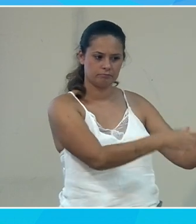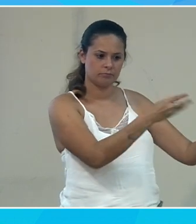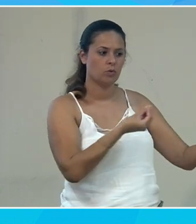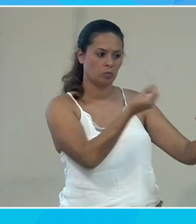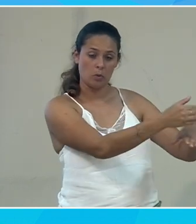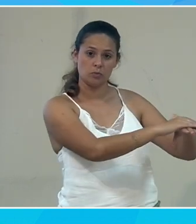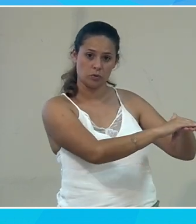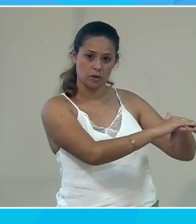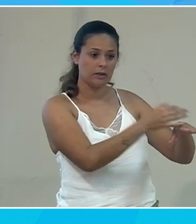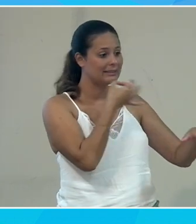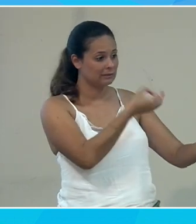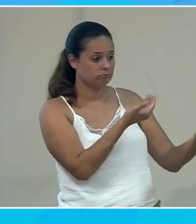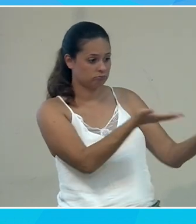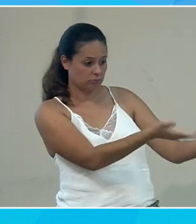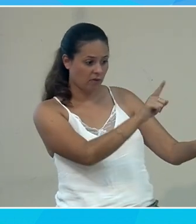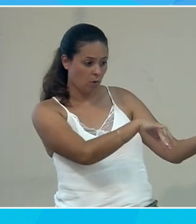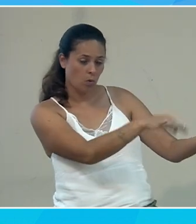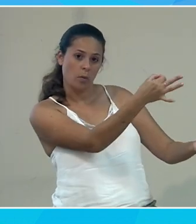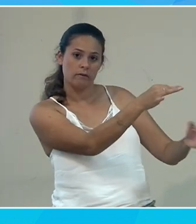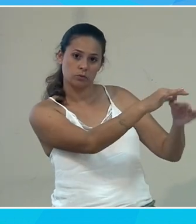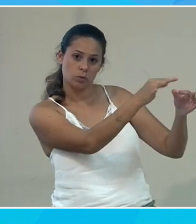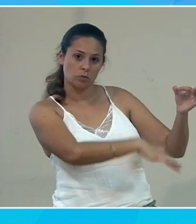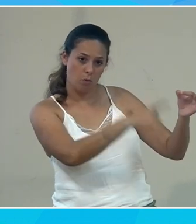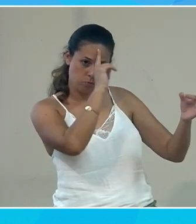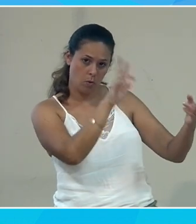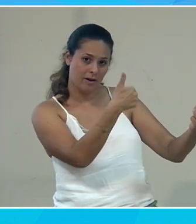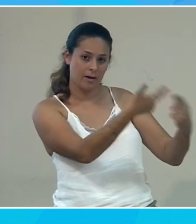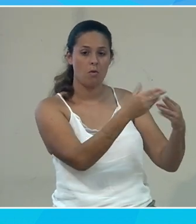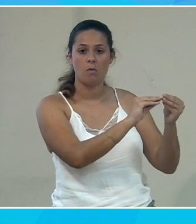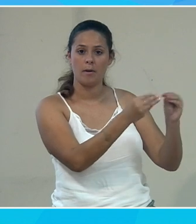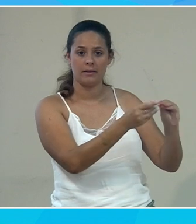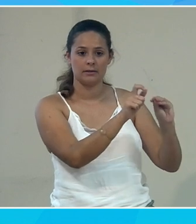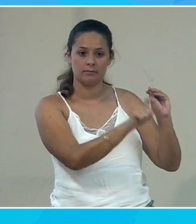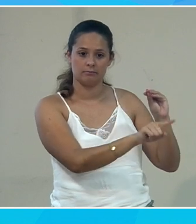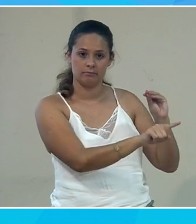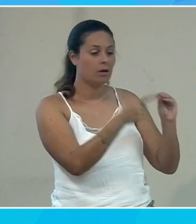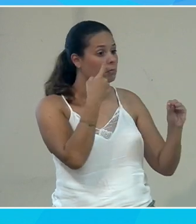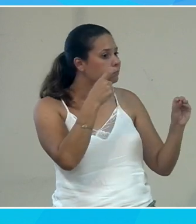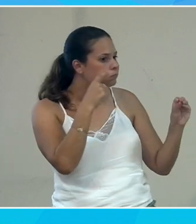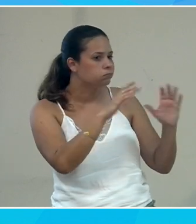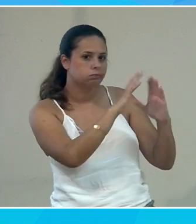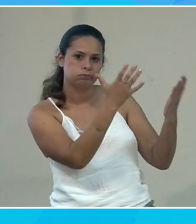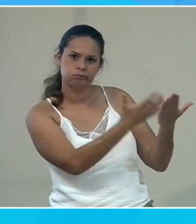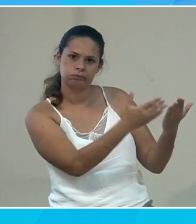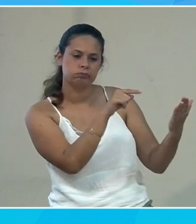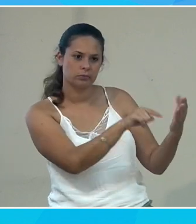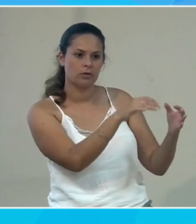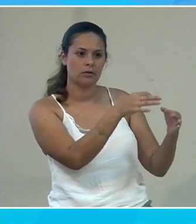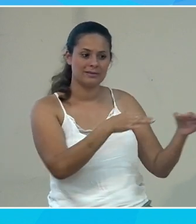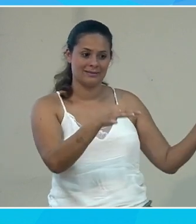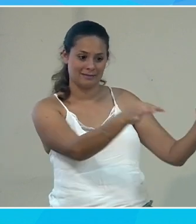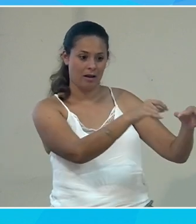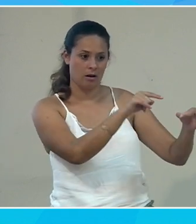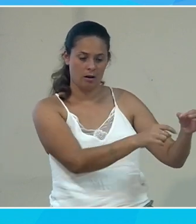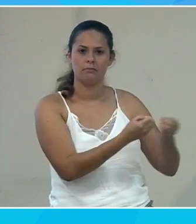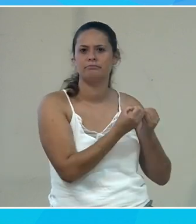donnez un sujet et vous leur dites voilà, il faut trouver une solution pour répondre à cette problématique. Vous allez vous apercevoir qu'en définitive, c'est dans la salle dans laquelle